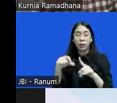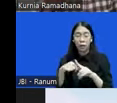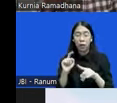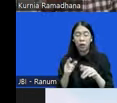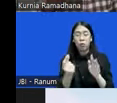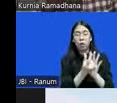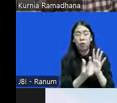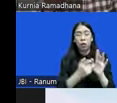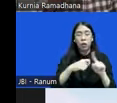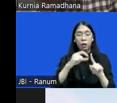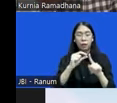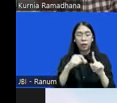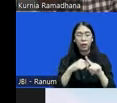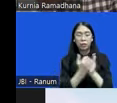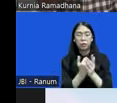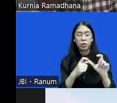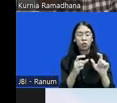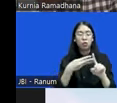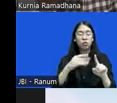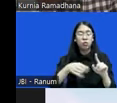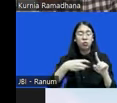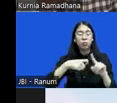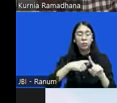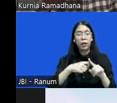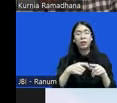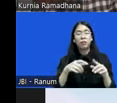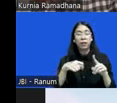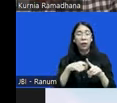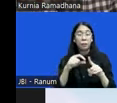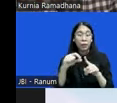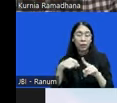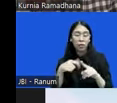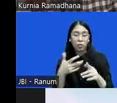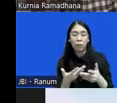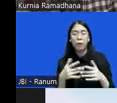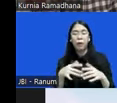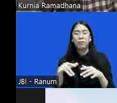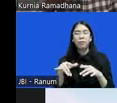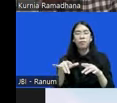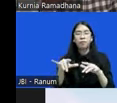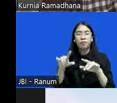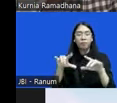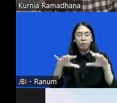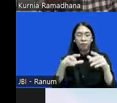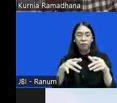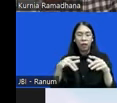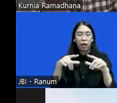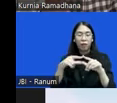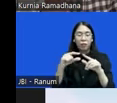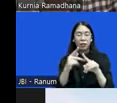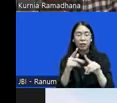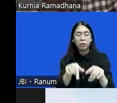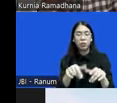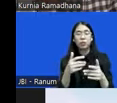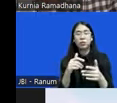subjek pengawasan KPK satu adalah aparat penegak hukum, dan juga disebut di sana bahwa KPK adalah koordinator